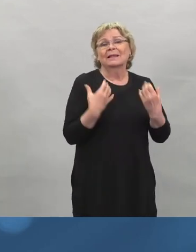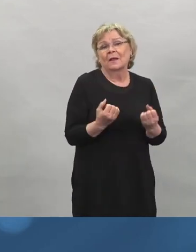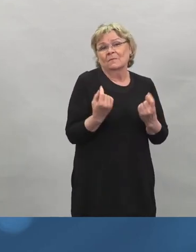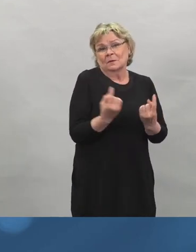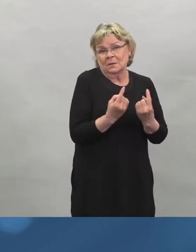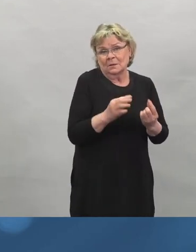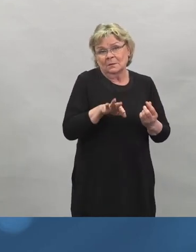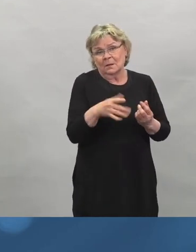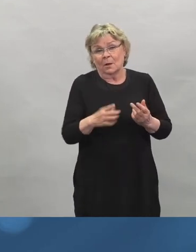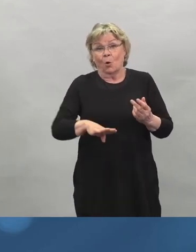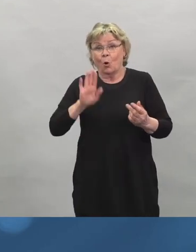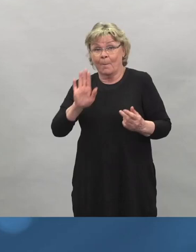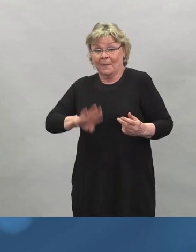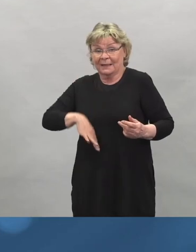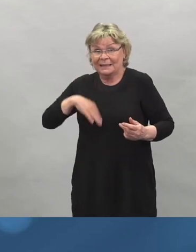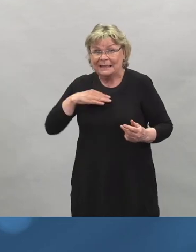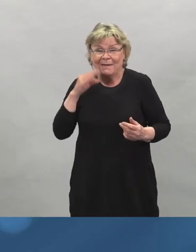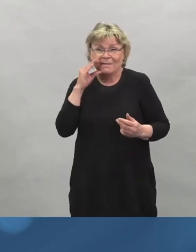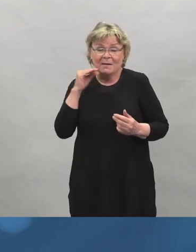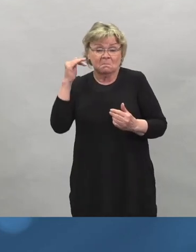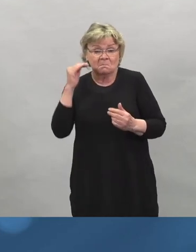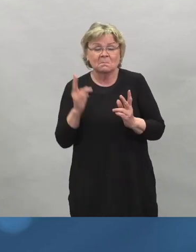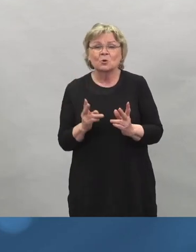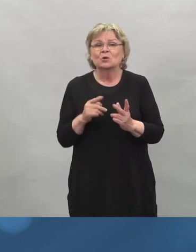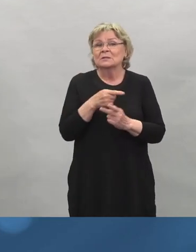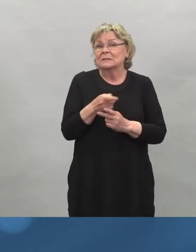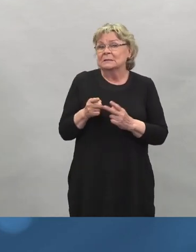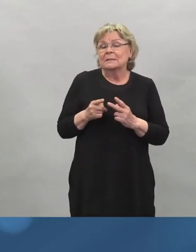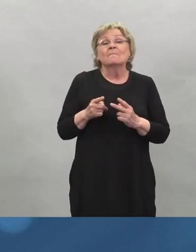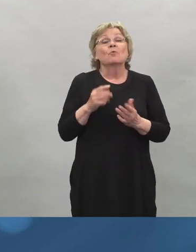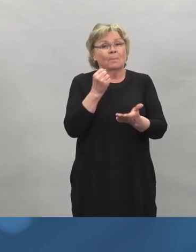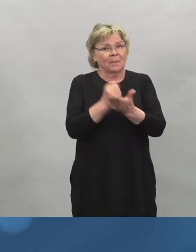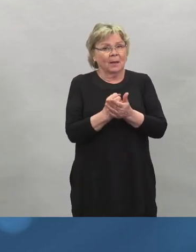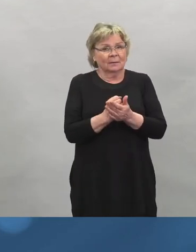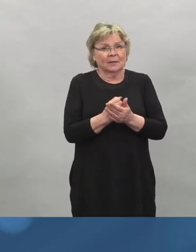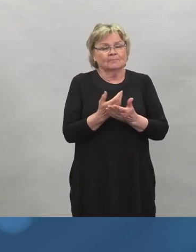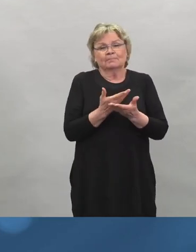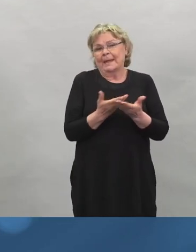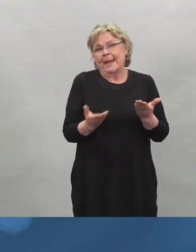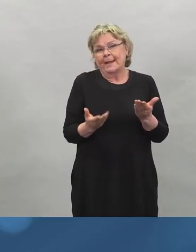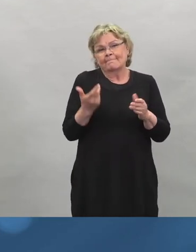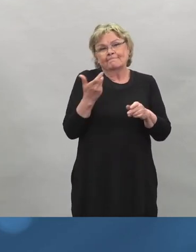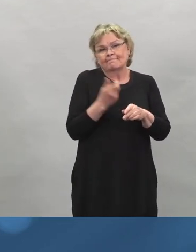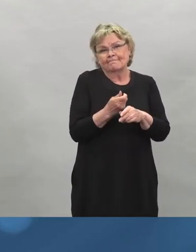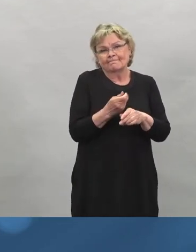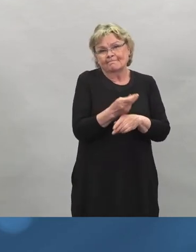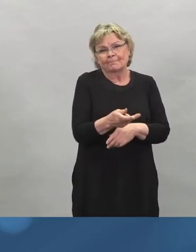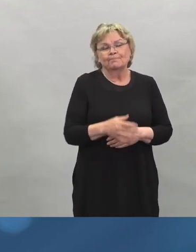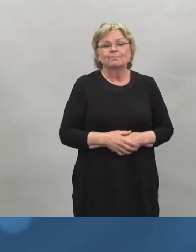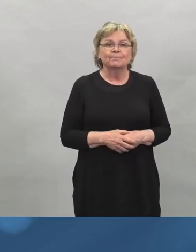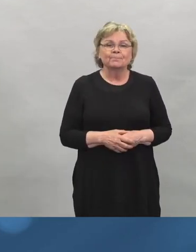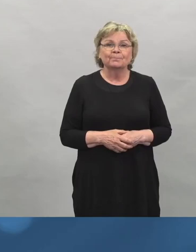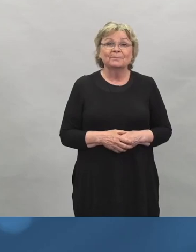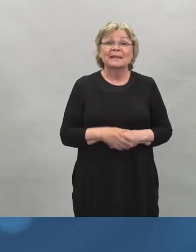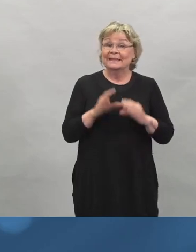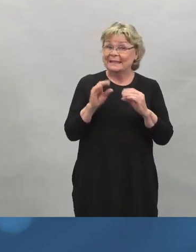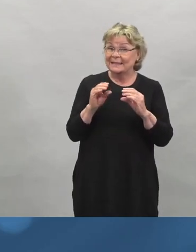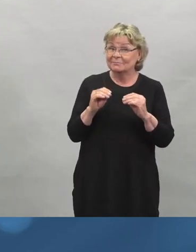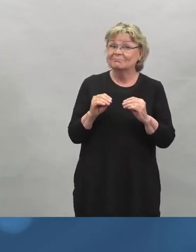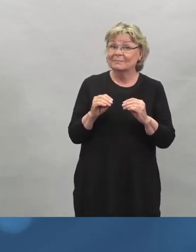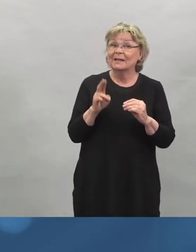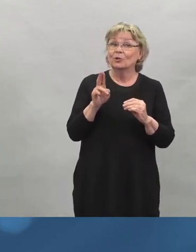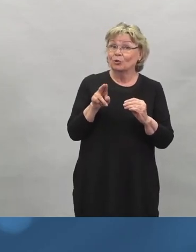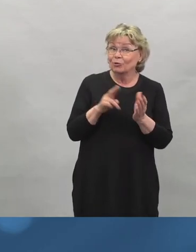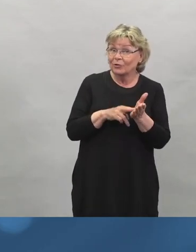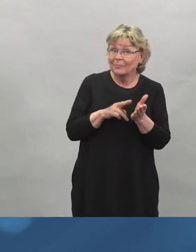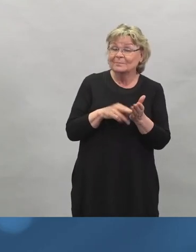odotettavissa olevan elinijän vuoksi päädytään, että ei rokoteta. Joo, tämä on juuri sen täydennyksenä,